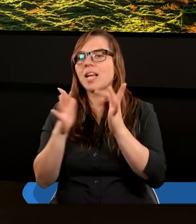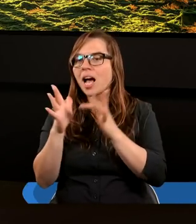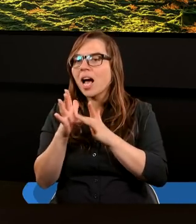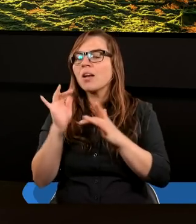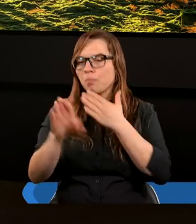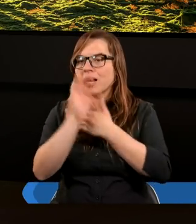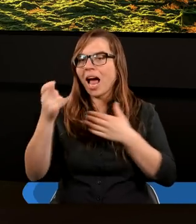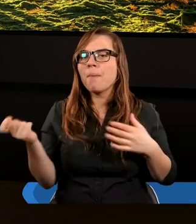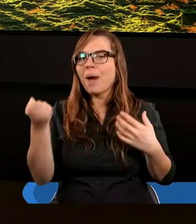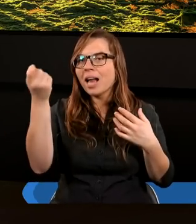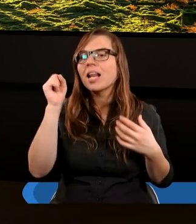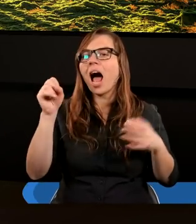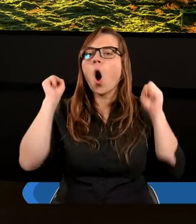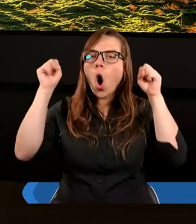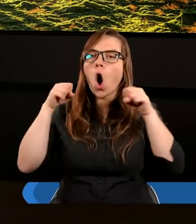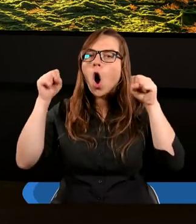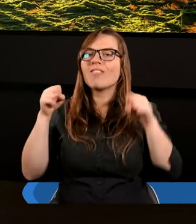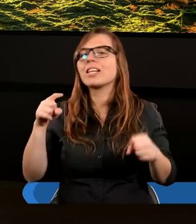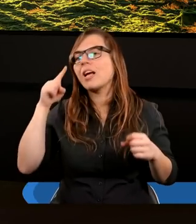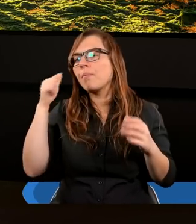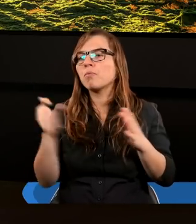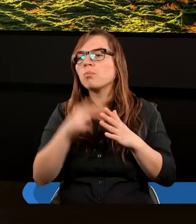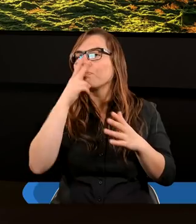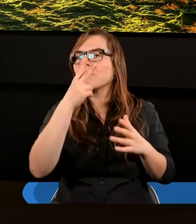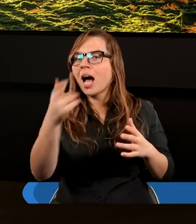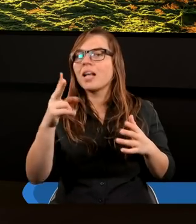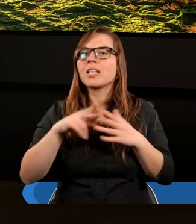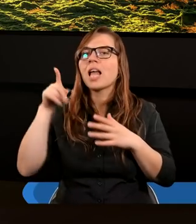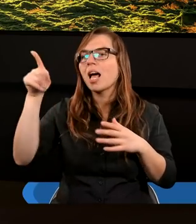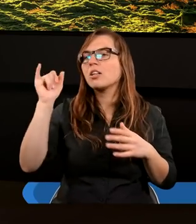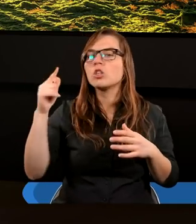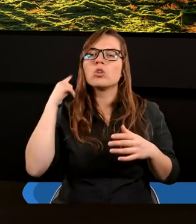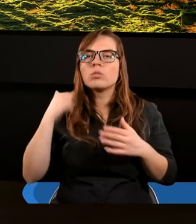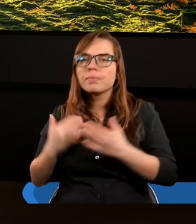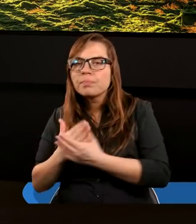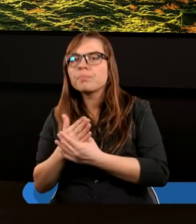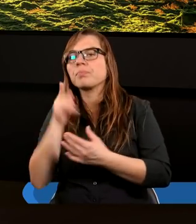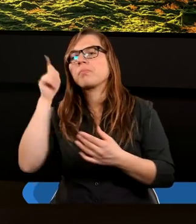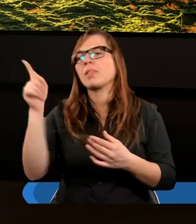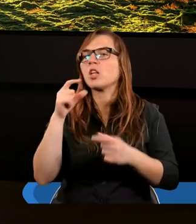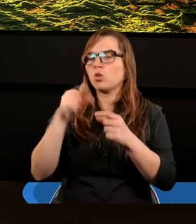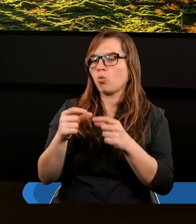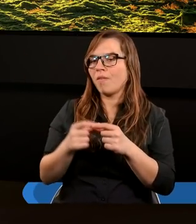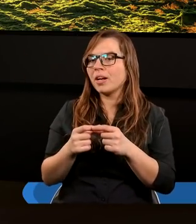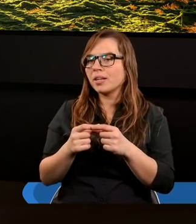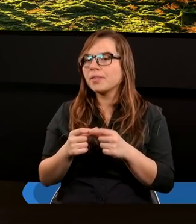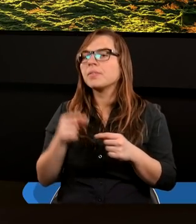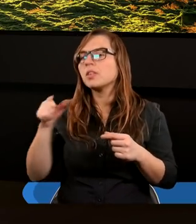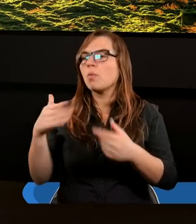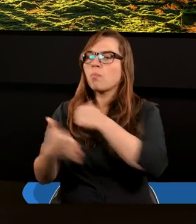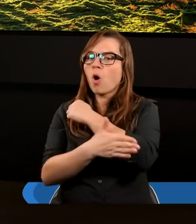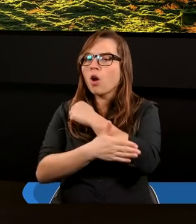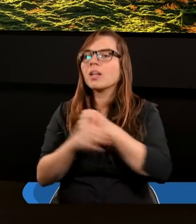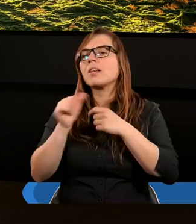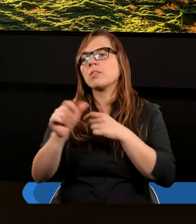się przedstawia jako pasterz, a owce powinny patrzeć na Niego i słuchać Jego Słowa. I wtedy faktycznie to stado